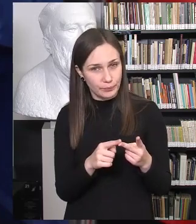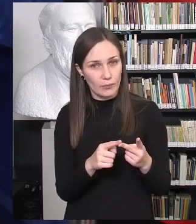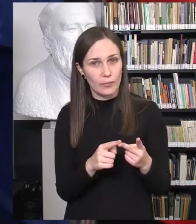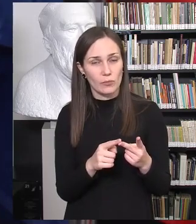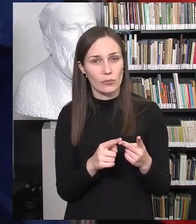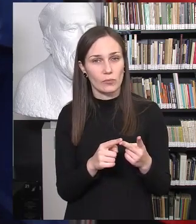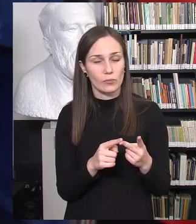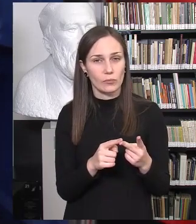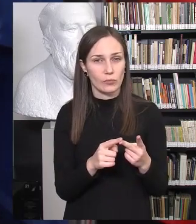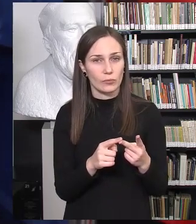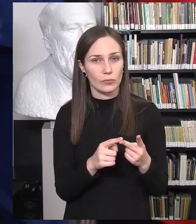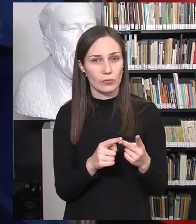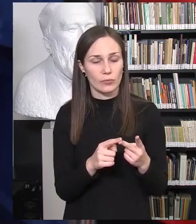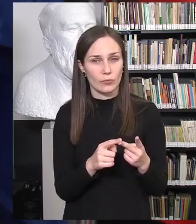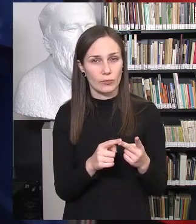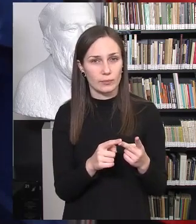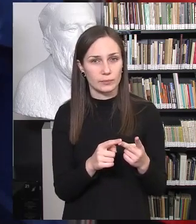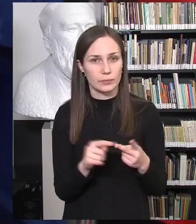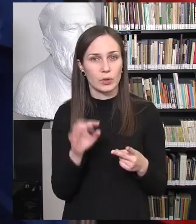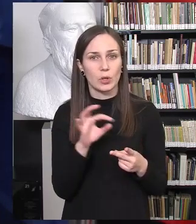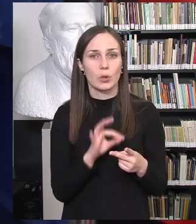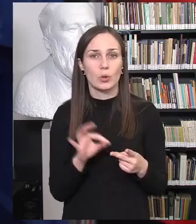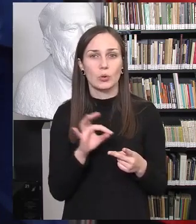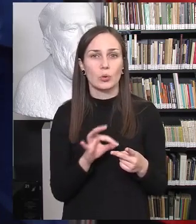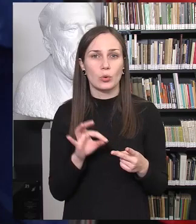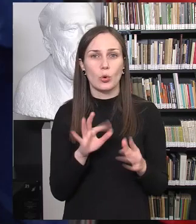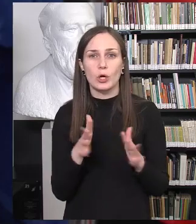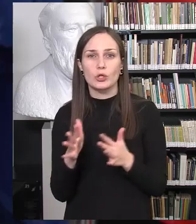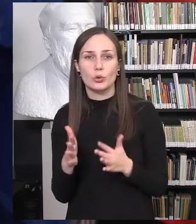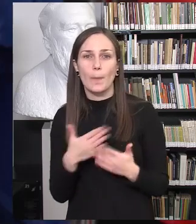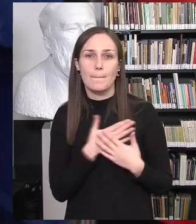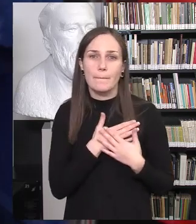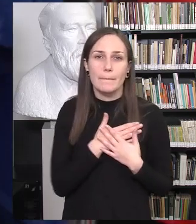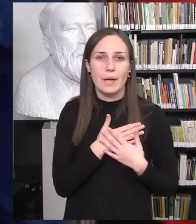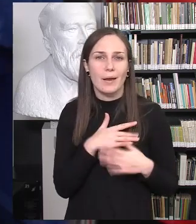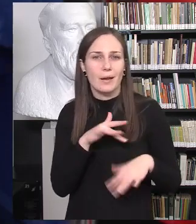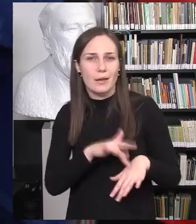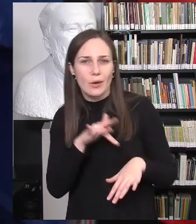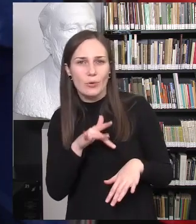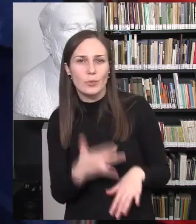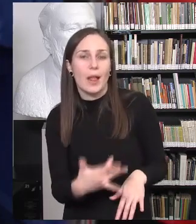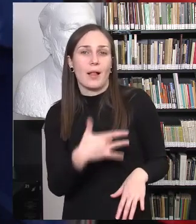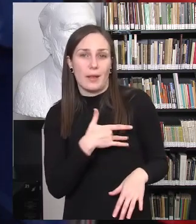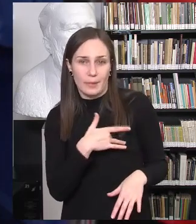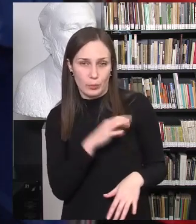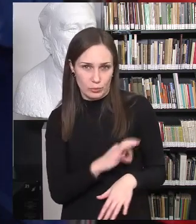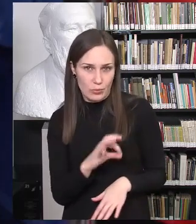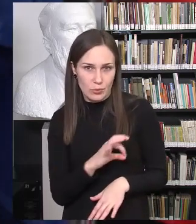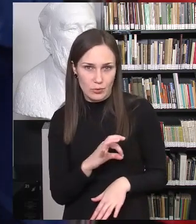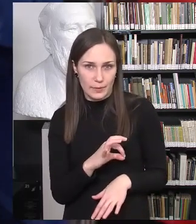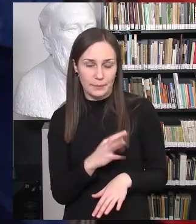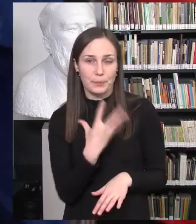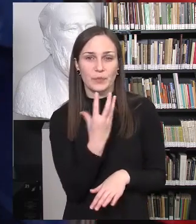dėl kokios ten romantinių jausmų ar įsimilėjimo, tai yra